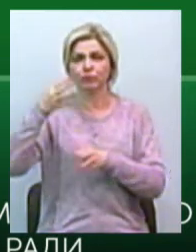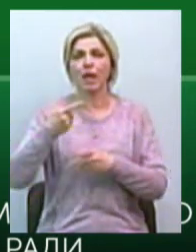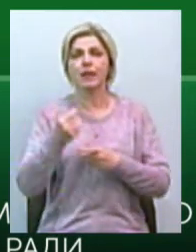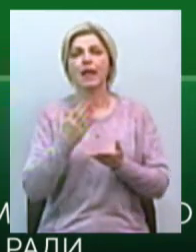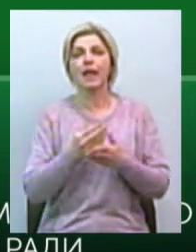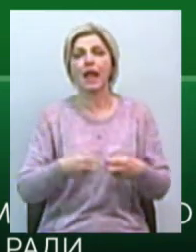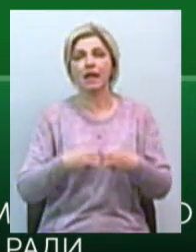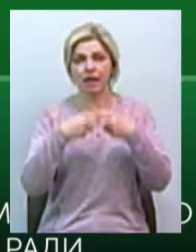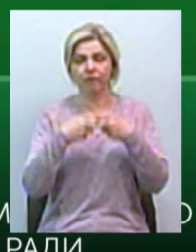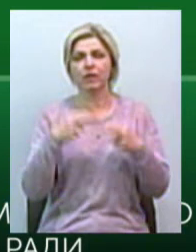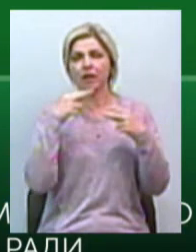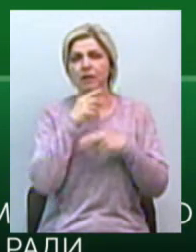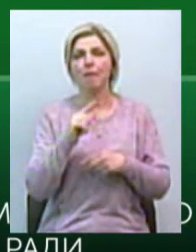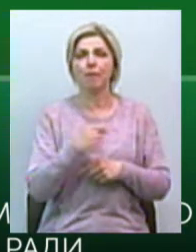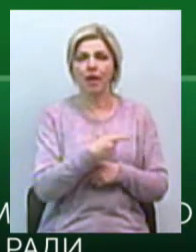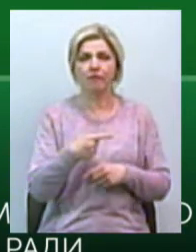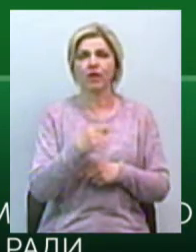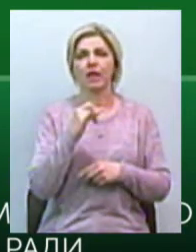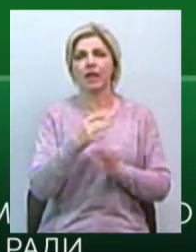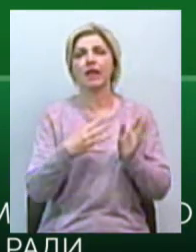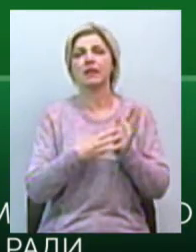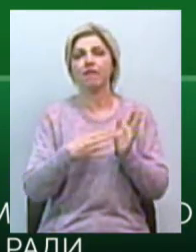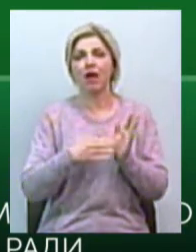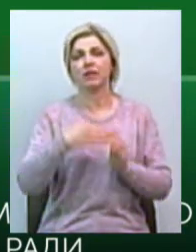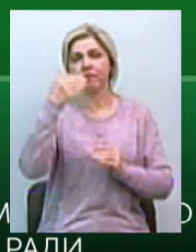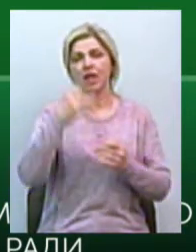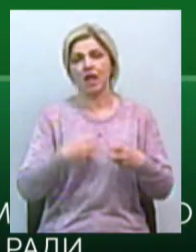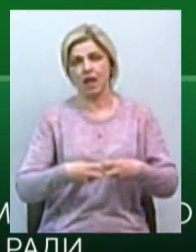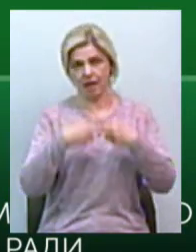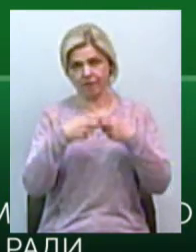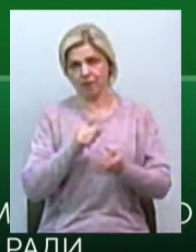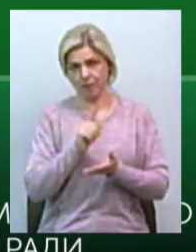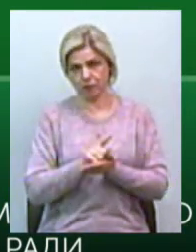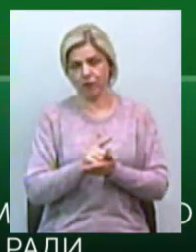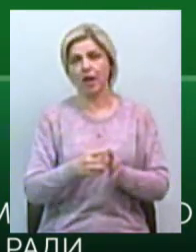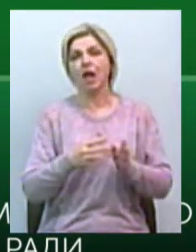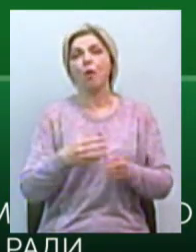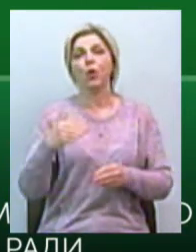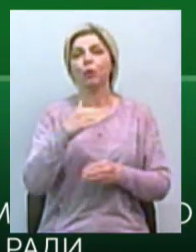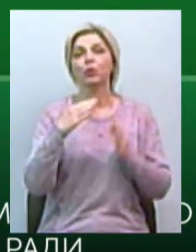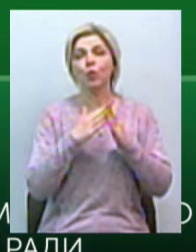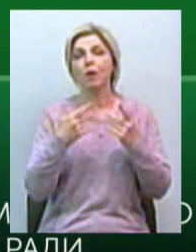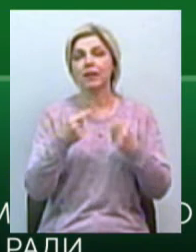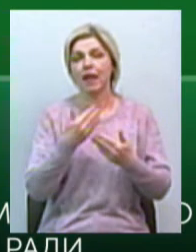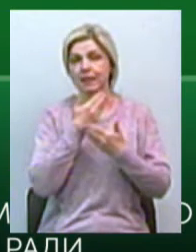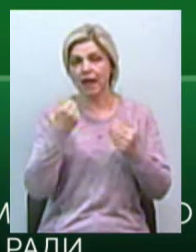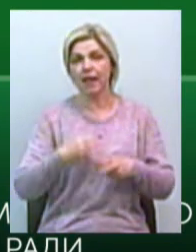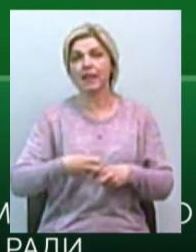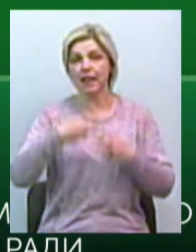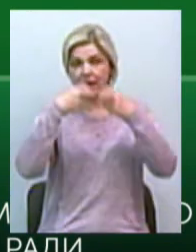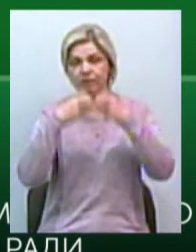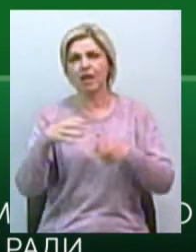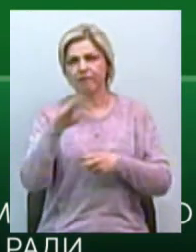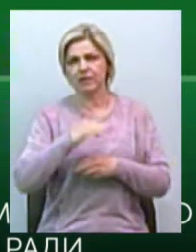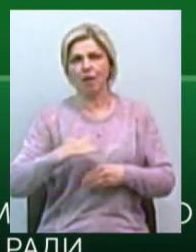ліфти, дезінфікуються перший та проліт на другий поверх і ліфт безпосередньо. Будинки, де немає ліфтів, дезінфікуються усі сходові